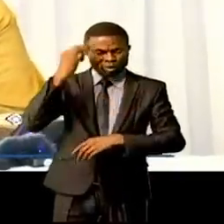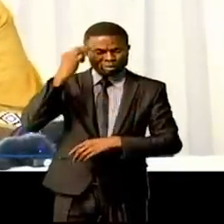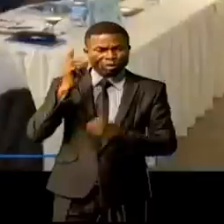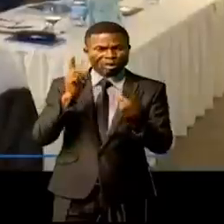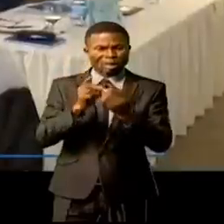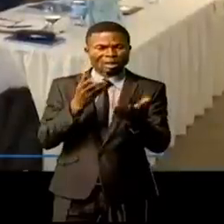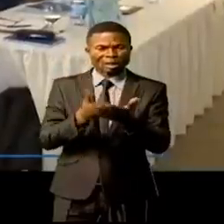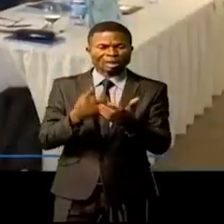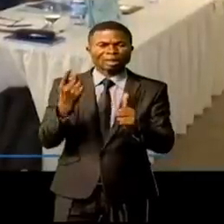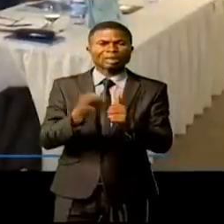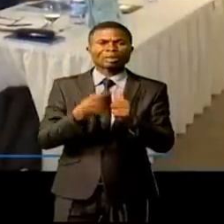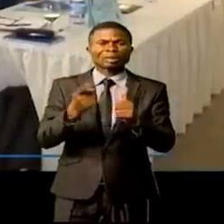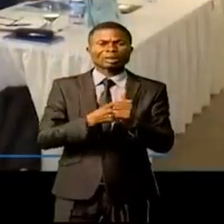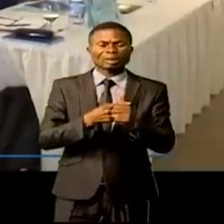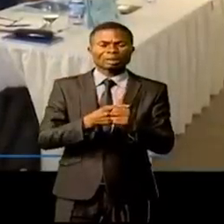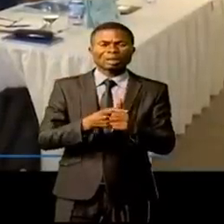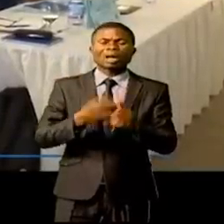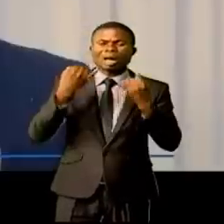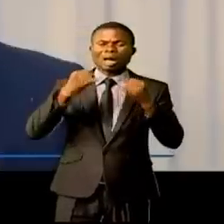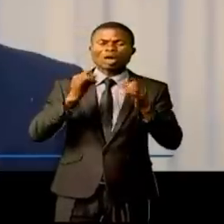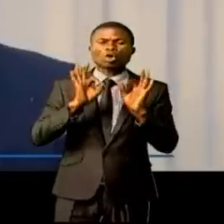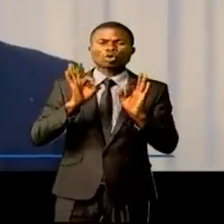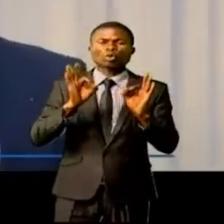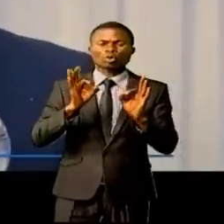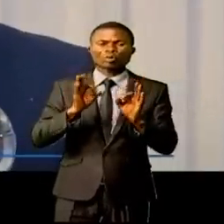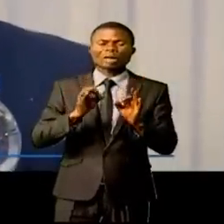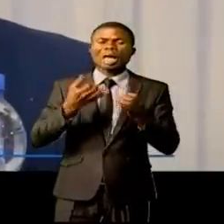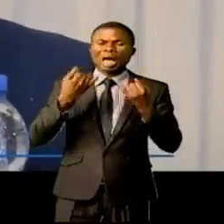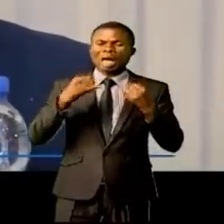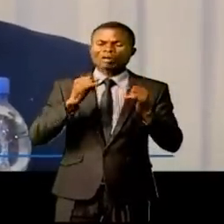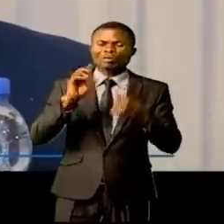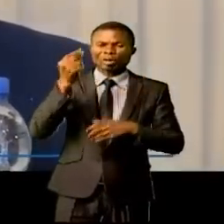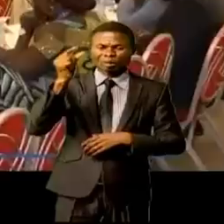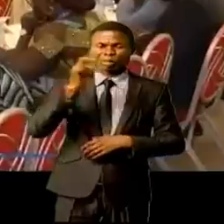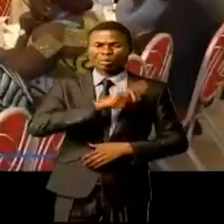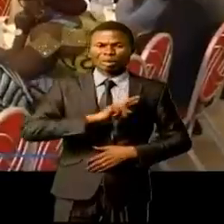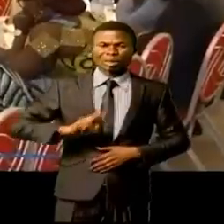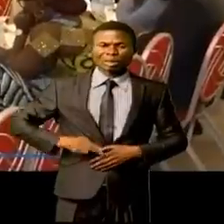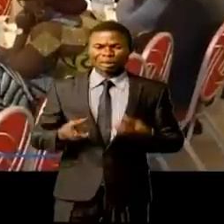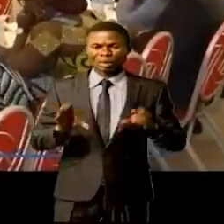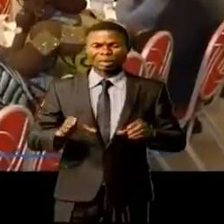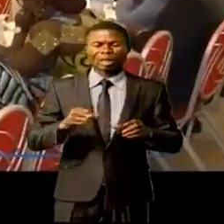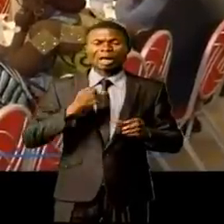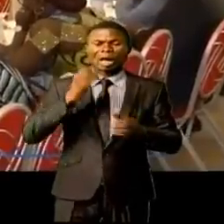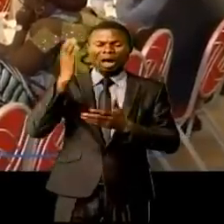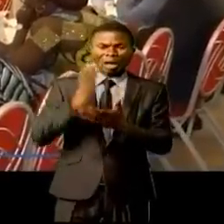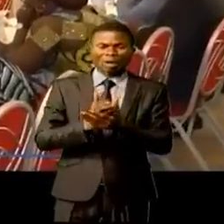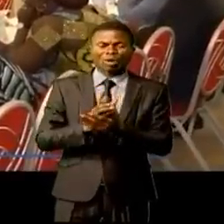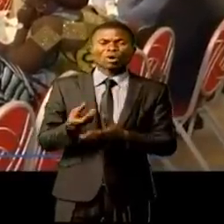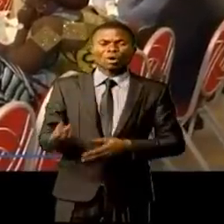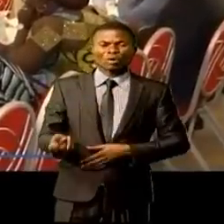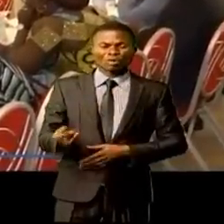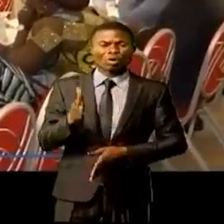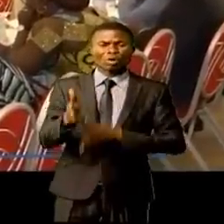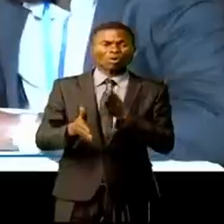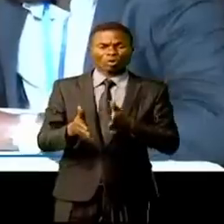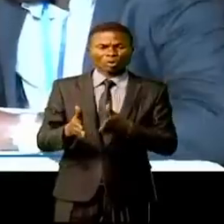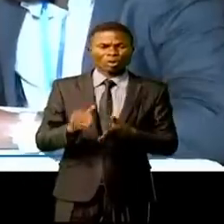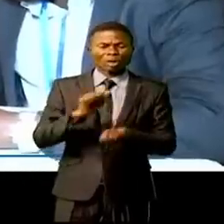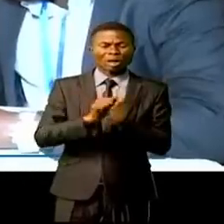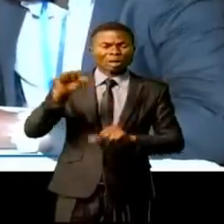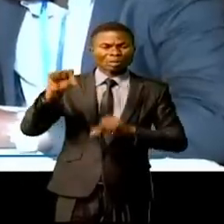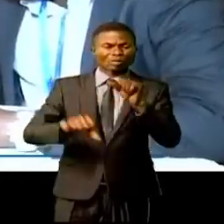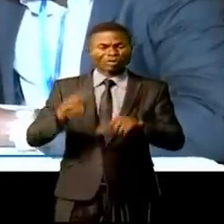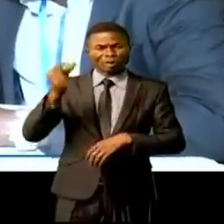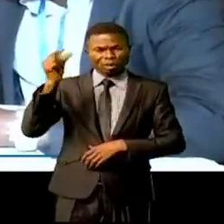Il s'agit notamment de l'actualisation des données géologiques et minières en RDC, de la lutte contre la fraude et la contrebande minière